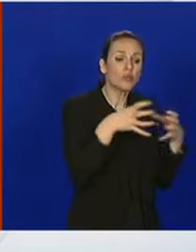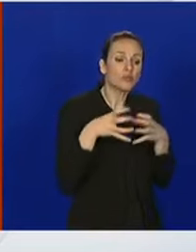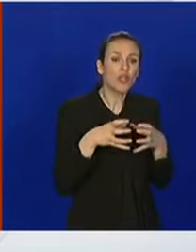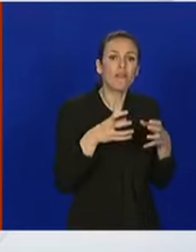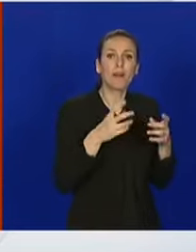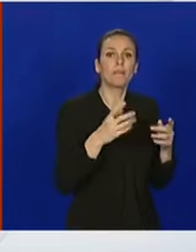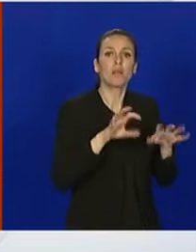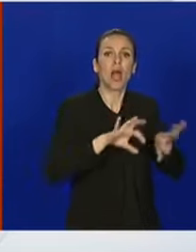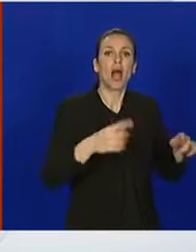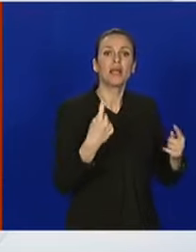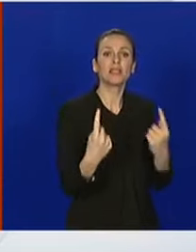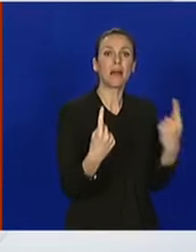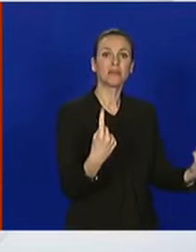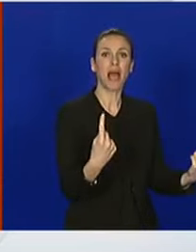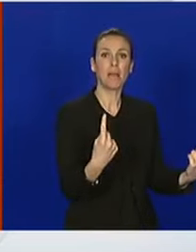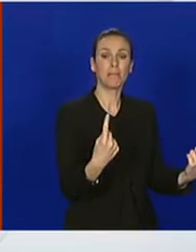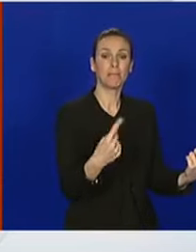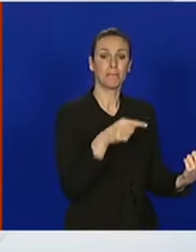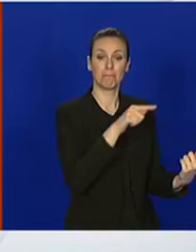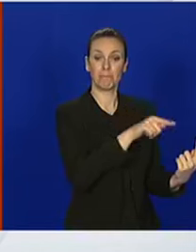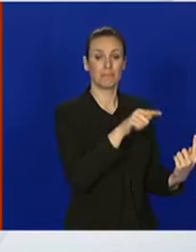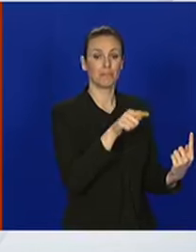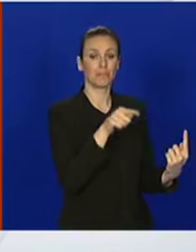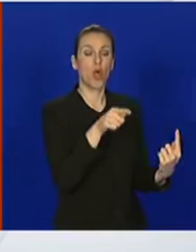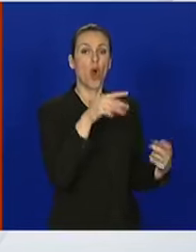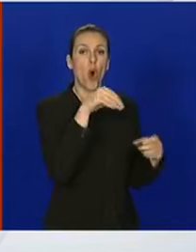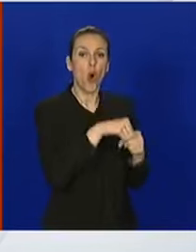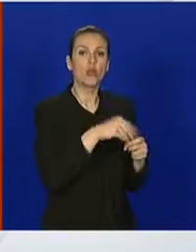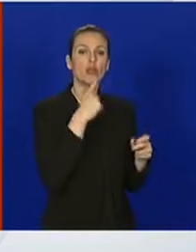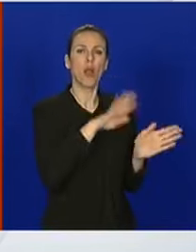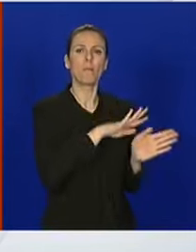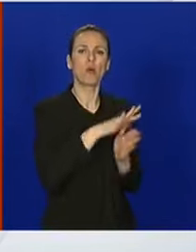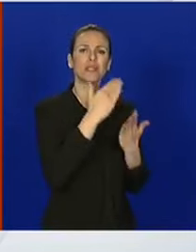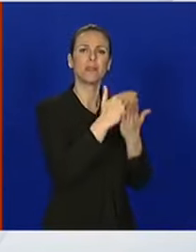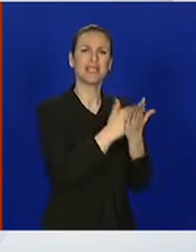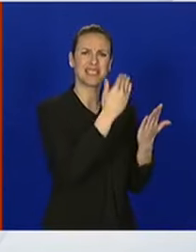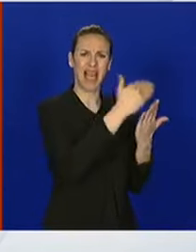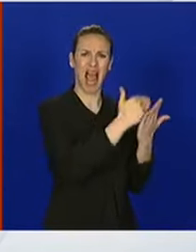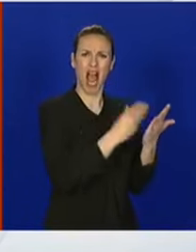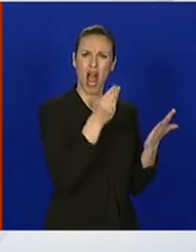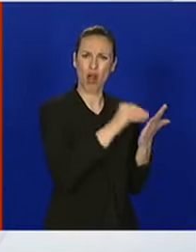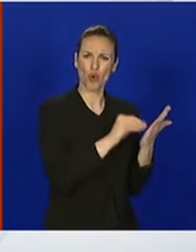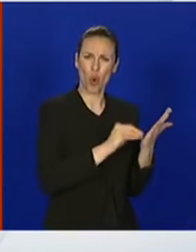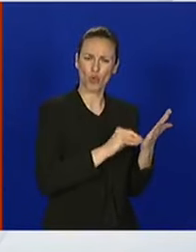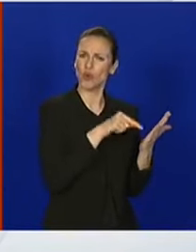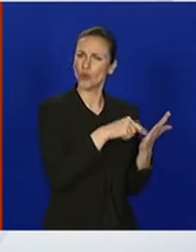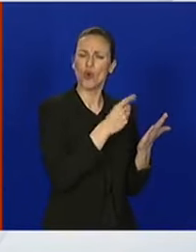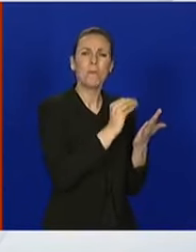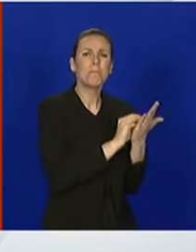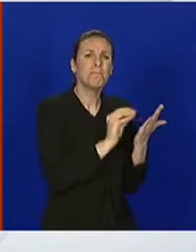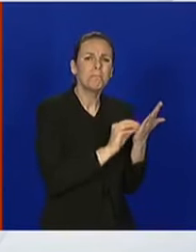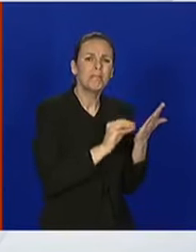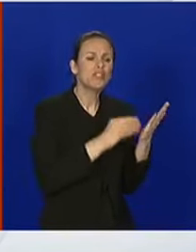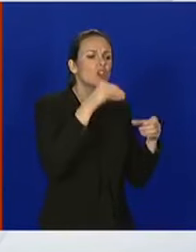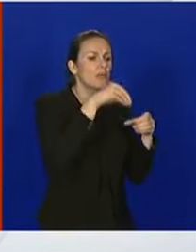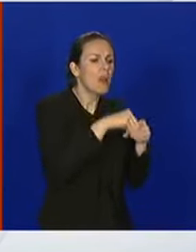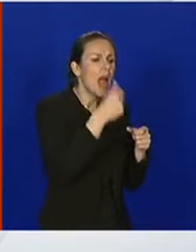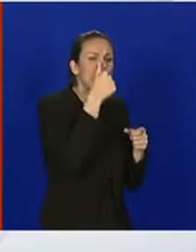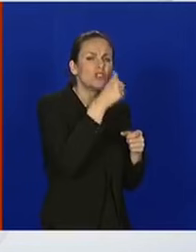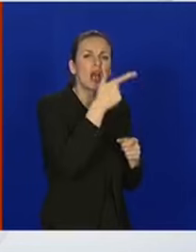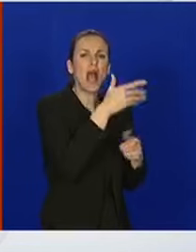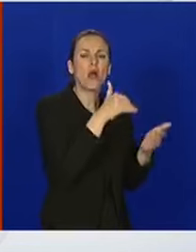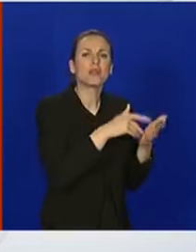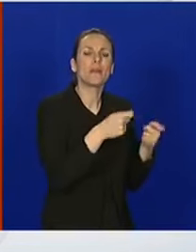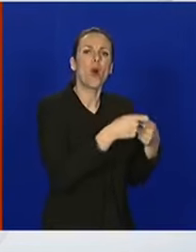izolirane. Oni su definirani posebnim zakonskim propisima koji propisuju i sadržaj i organizacijski